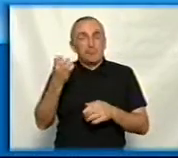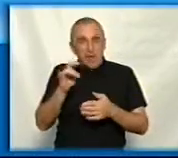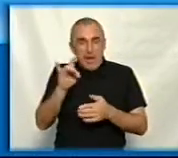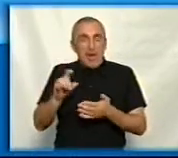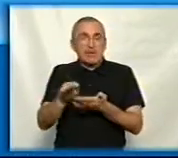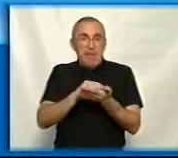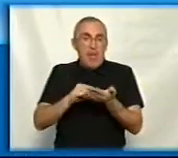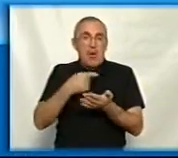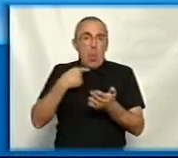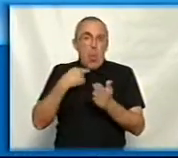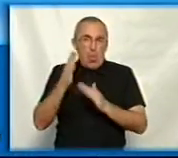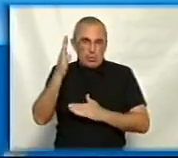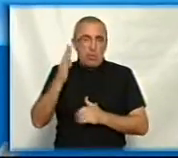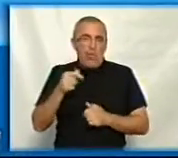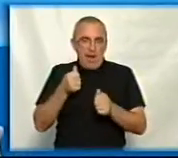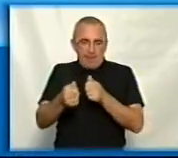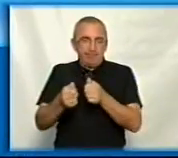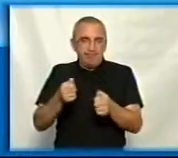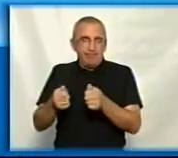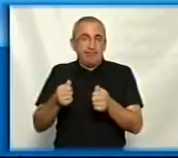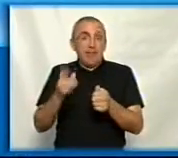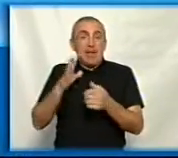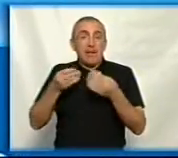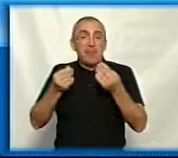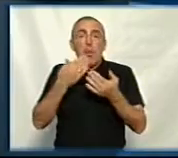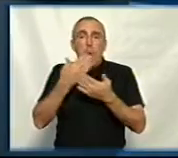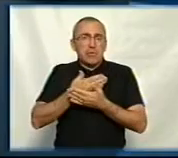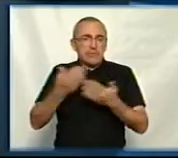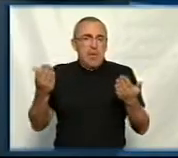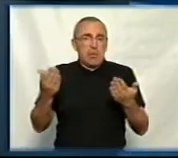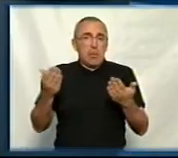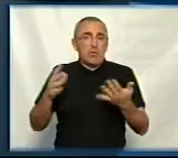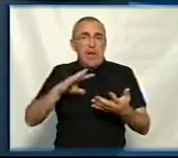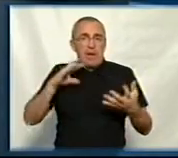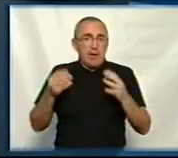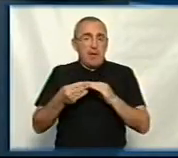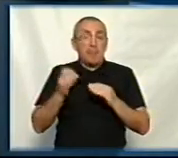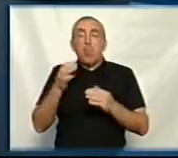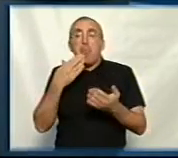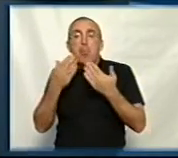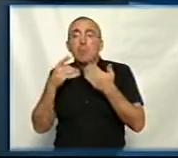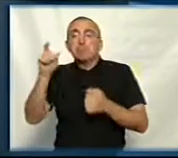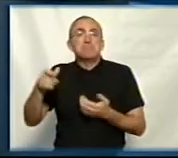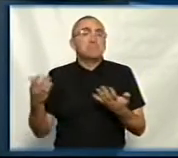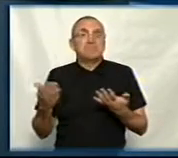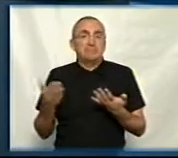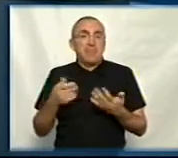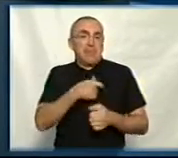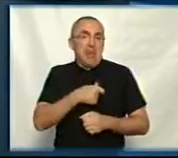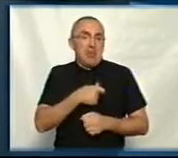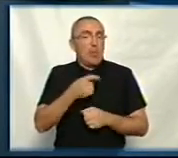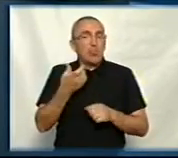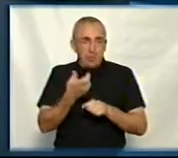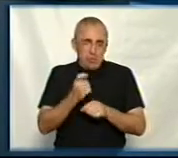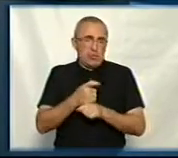переголосували. Навіть, якщо воно не вплине на остаточний, там, скажімо, результат... Просто позиція. Так, позиція депутатів. ну, справді,